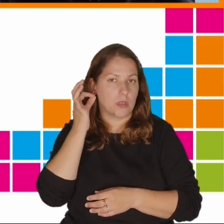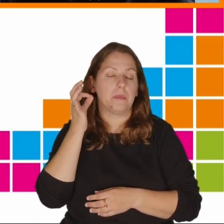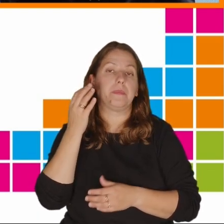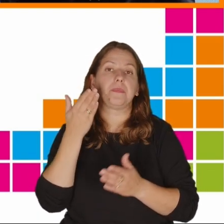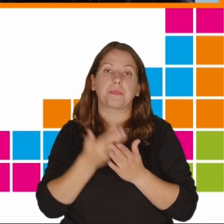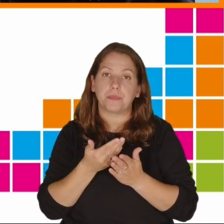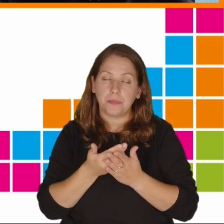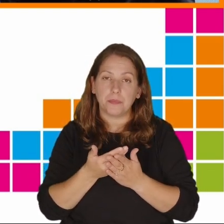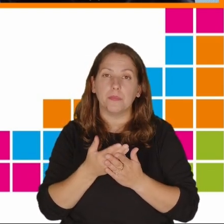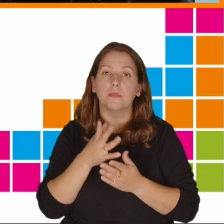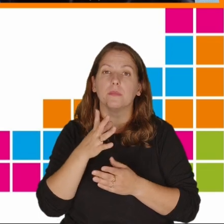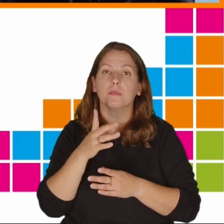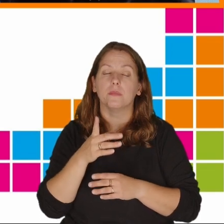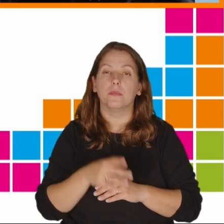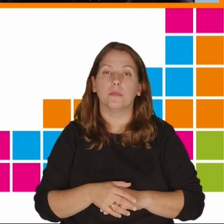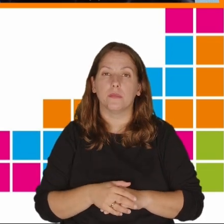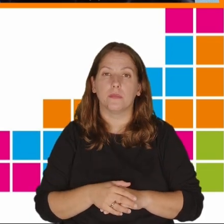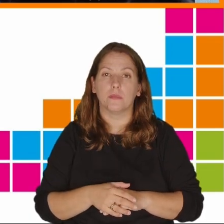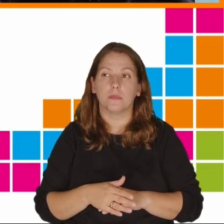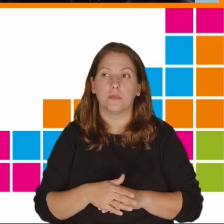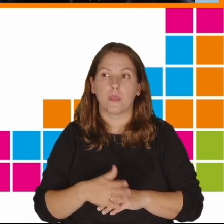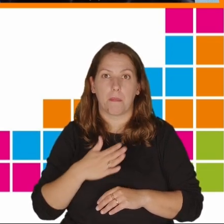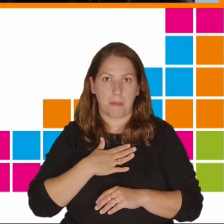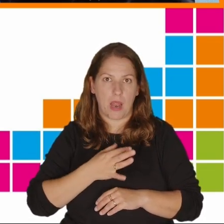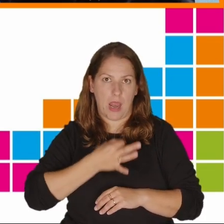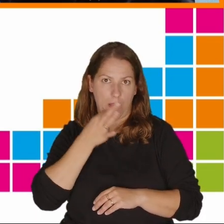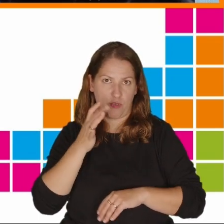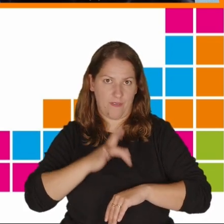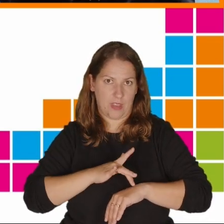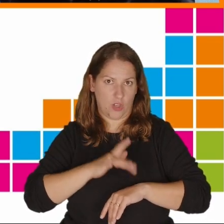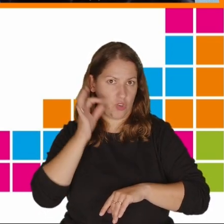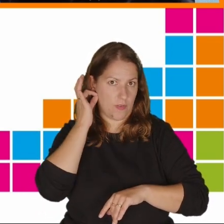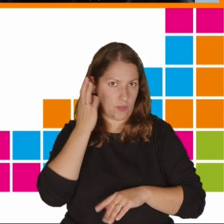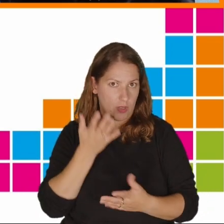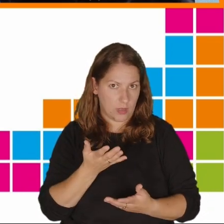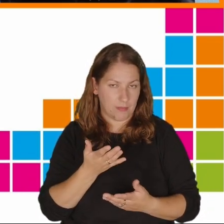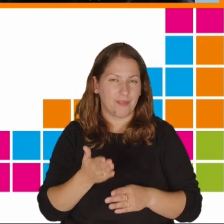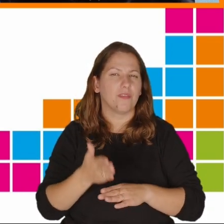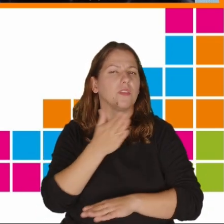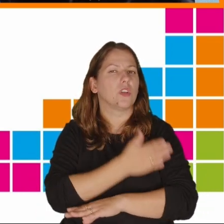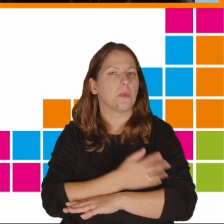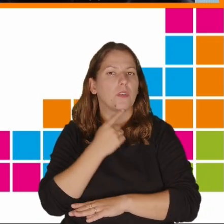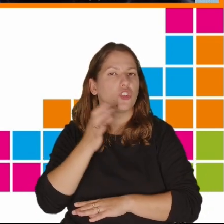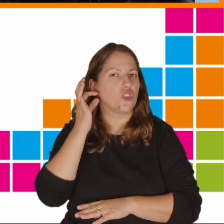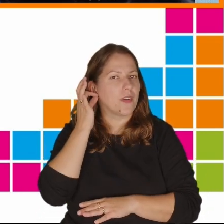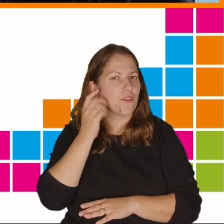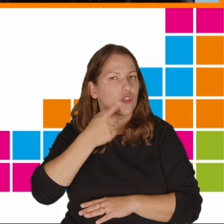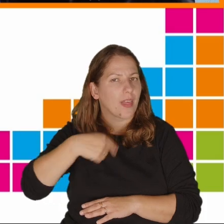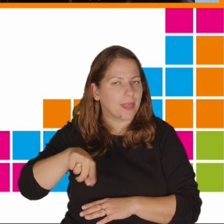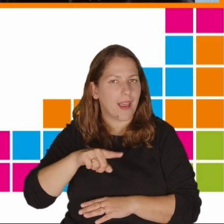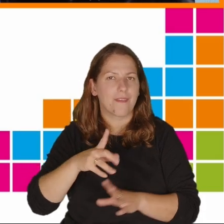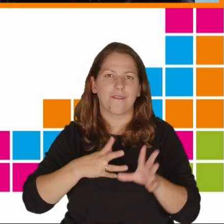Dlaczego potencjalnie mamy lepsze wyniki u dziewcząt? Bo tak jak wcześniej powiedziałam, dziewczęta